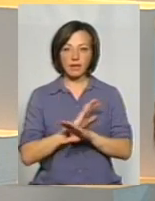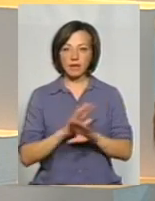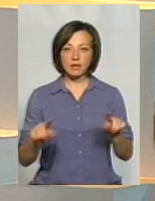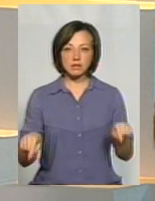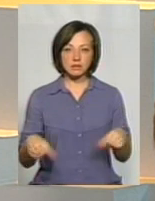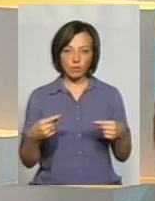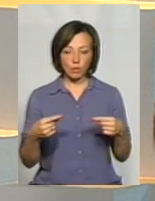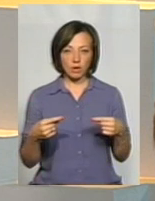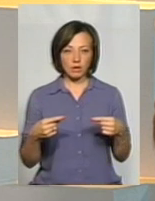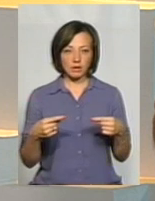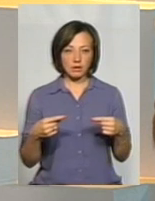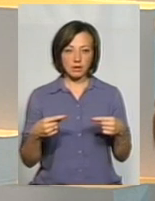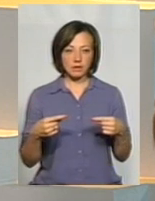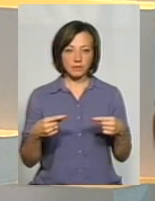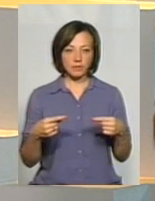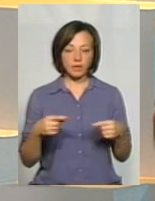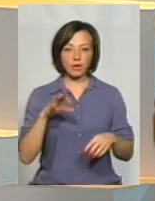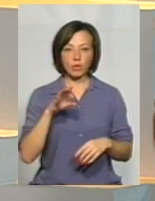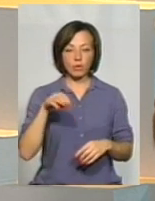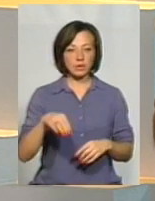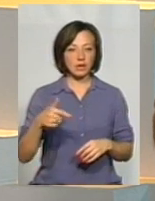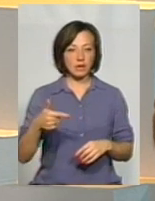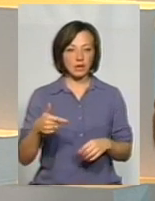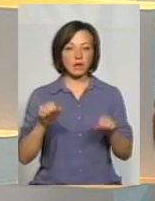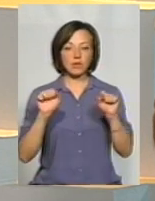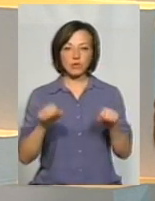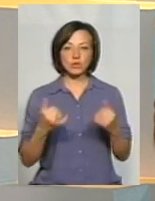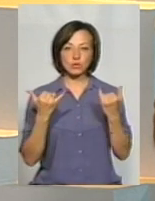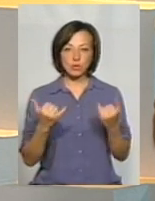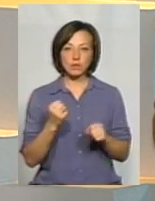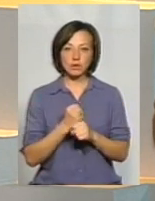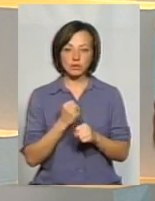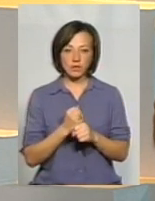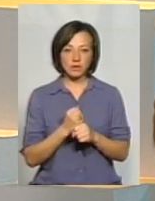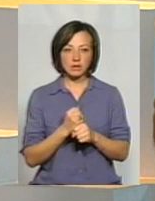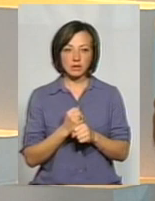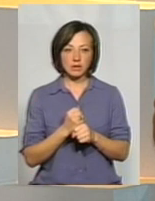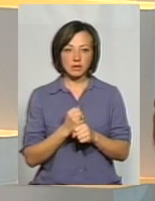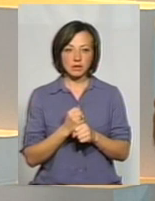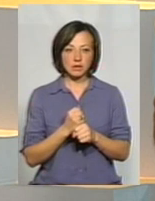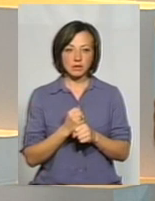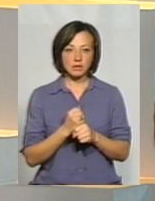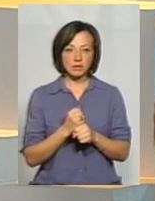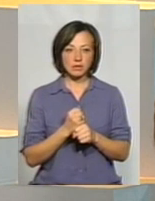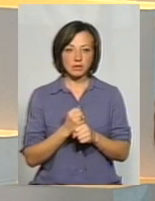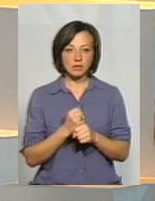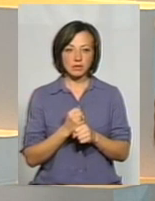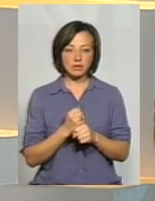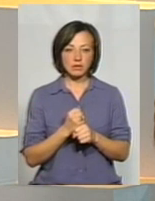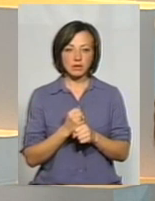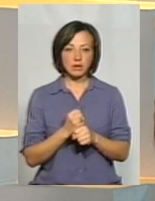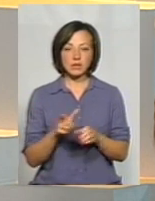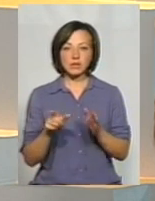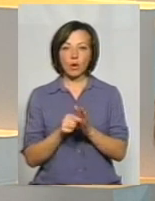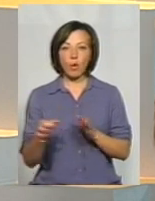ОТГ, вони можуть сьогодні працювати, вони сьогодні можуть працювати не тільки з ОТГ, а